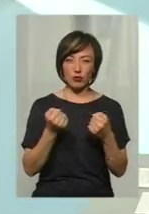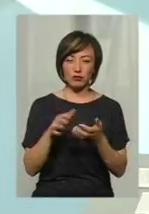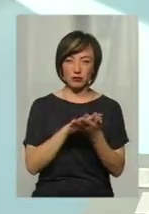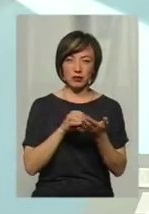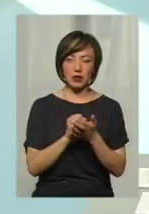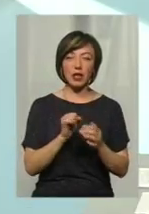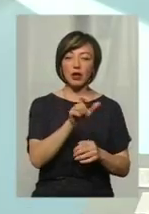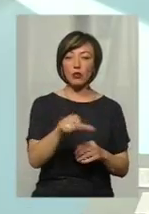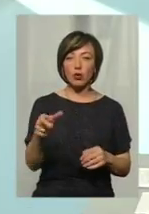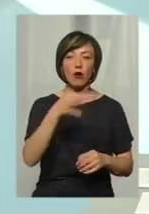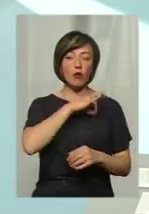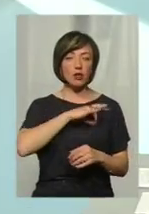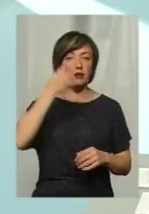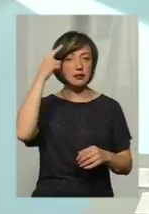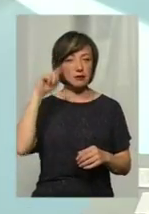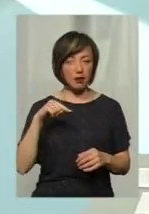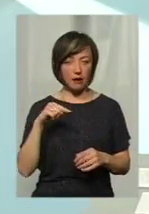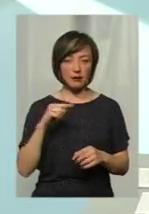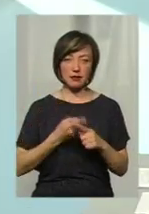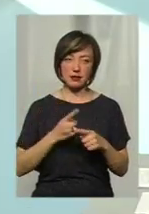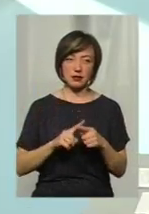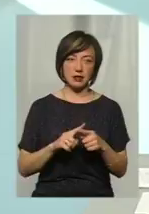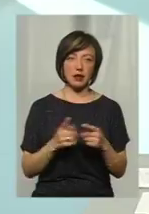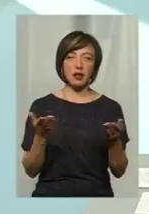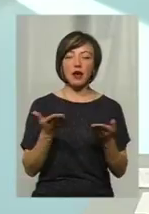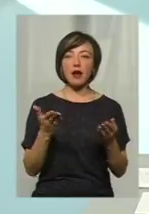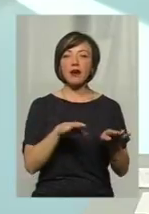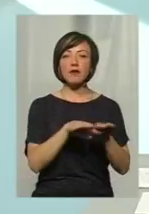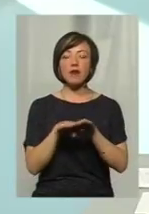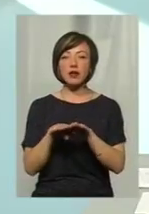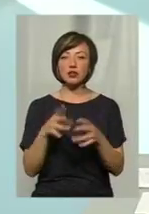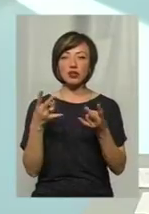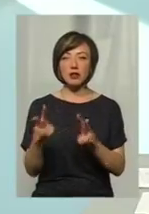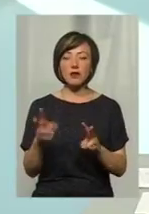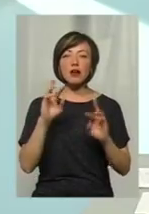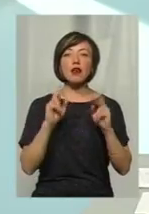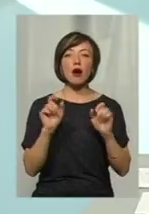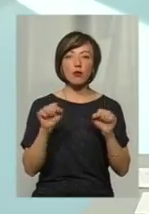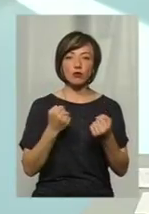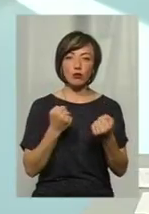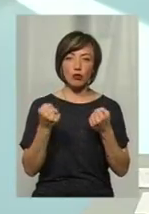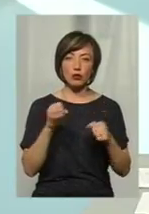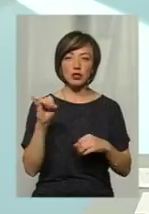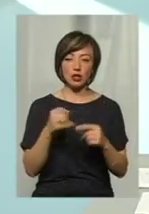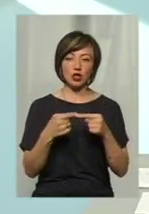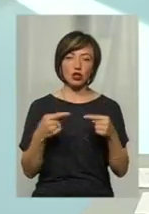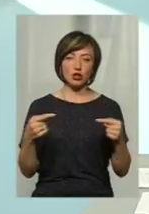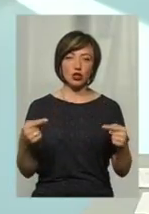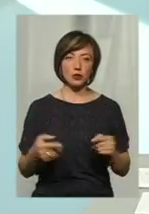глядачам буде корисно знати, в якій фазі вони шкідливі, як з ними можна боротися та інше.